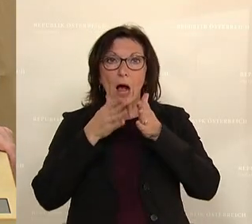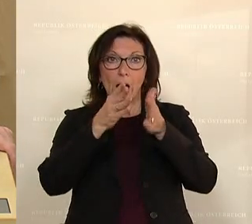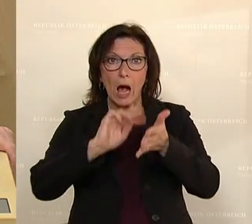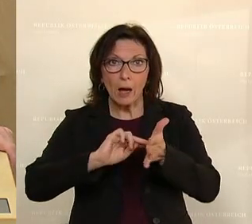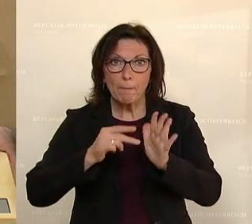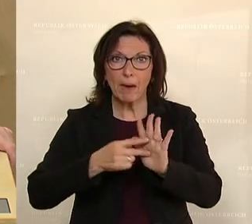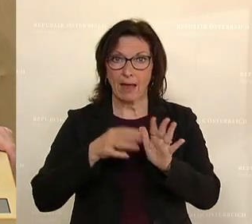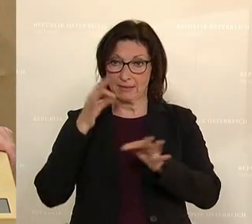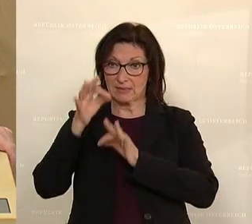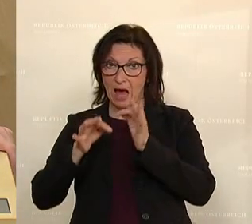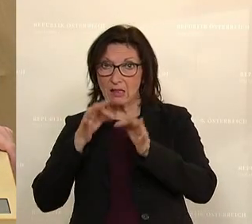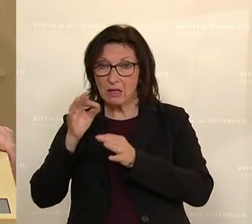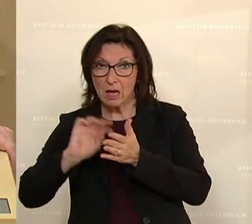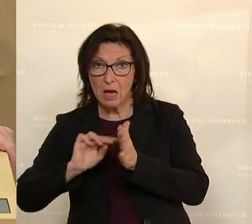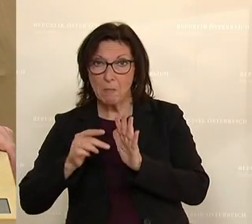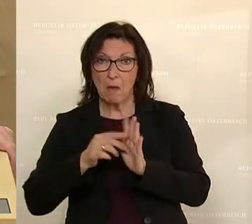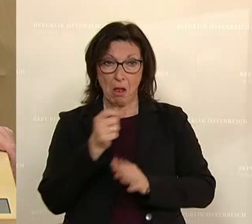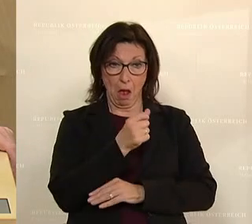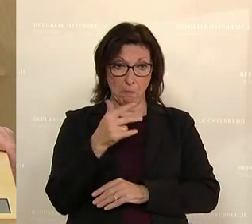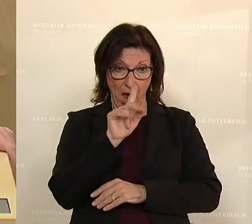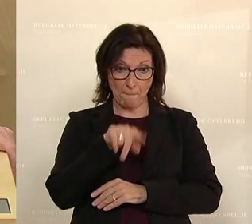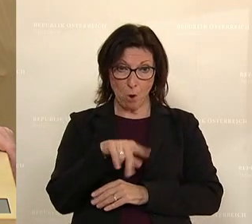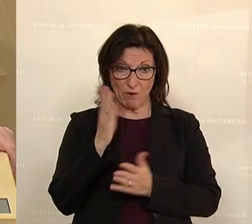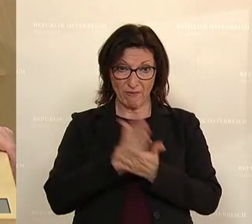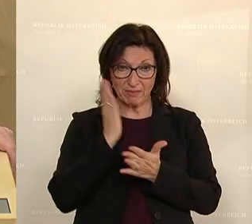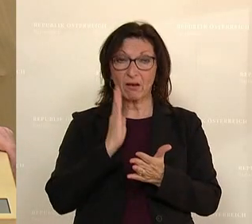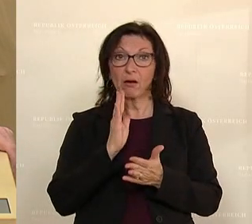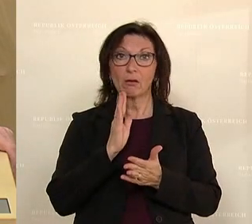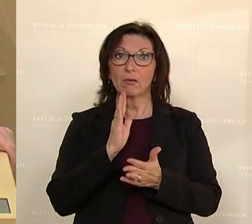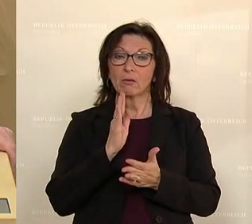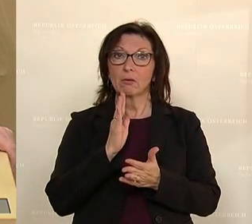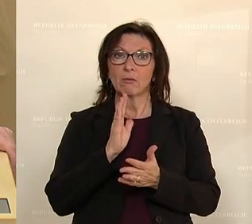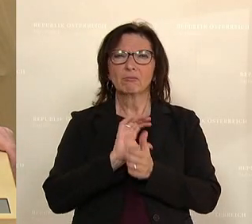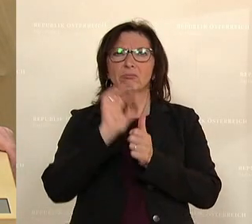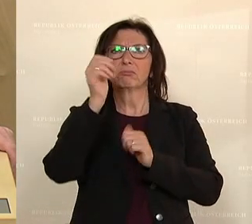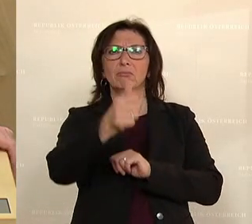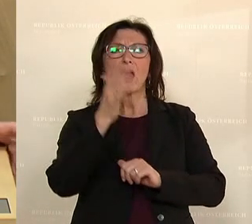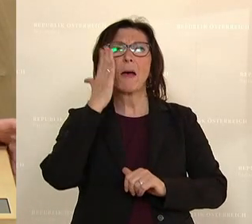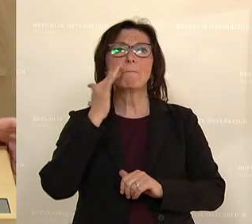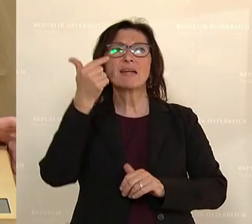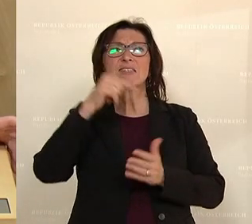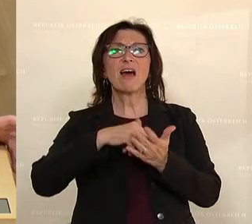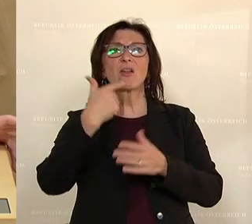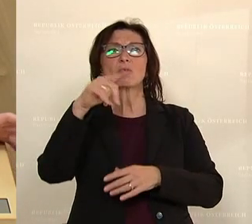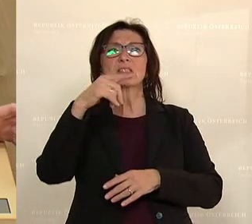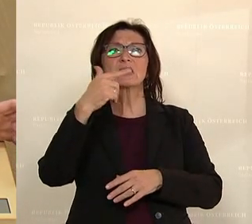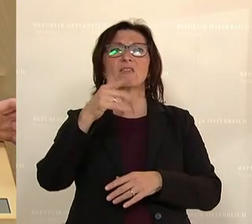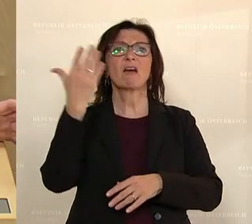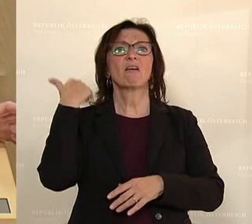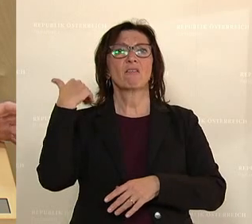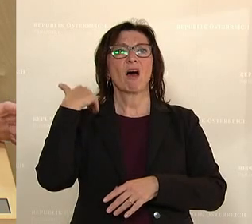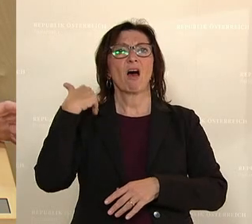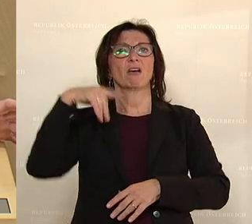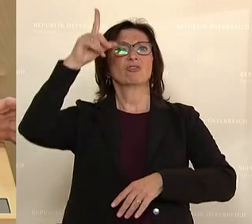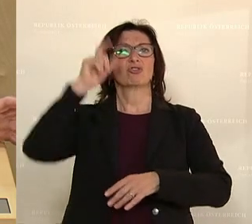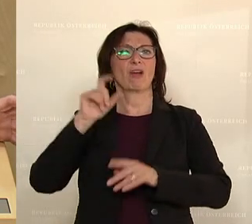Das sind doch nicht ein paar Monate. Nach Ihrem Plan wird jetzt, nachdem im Mai 2022 ein Kick-Off-Meeting stattgefunden hat